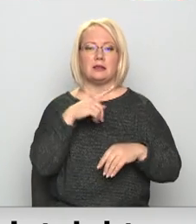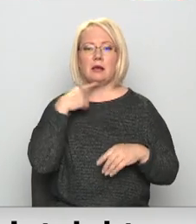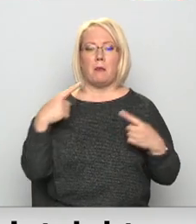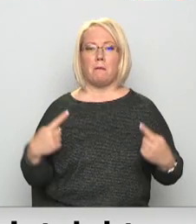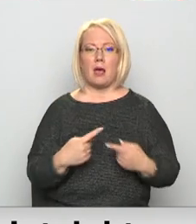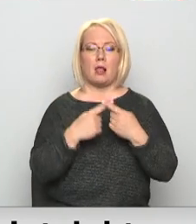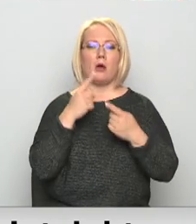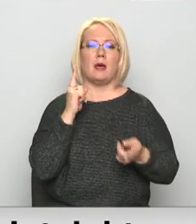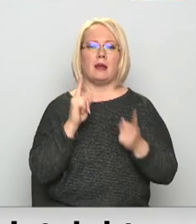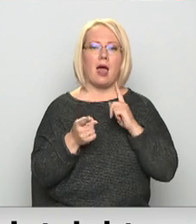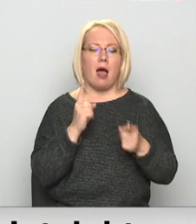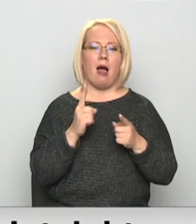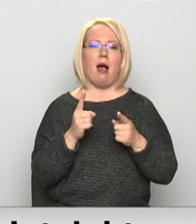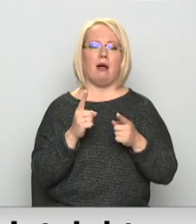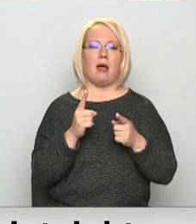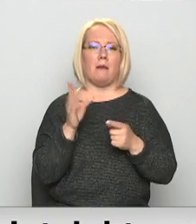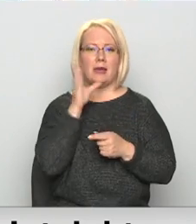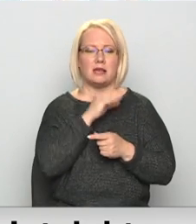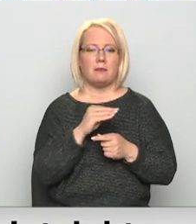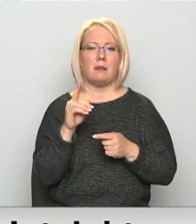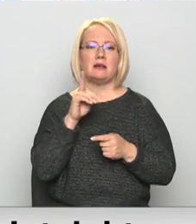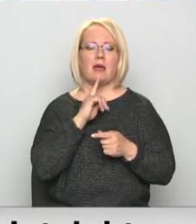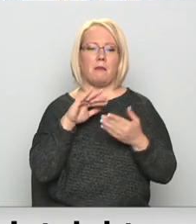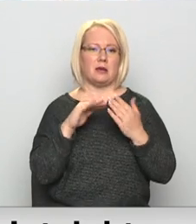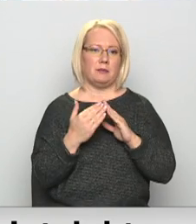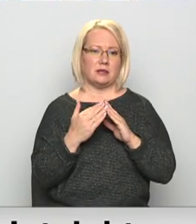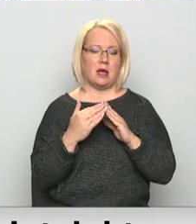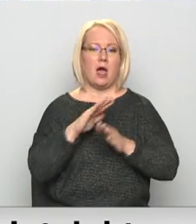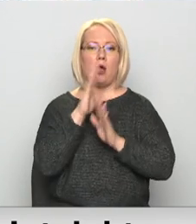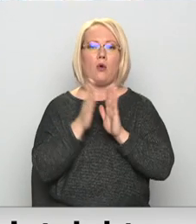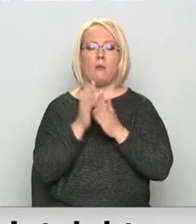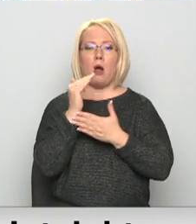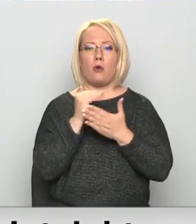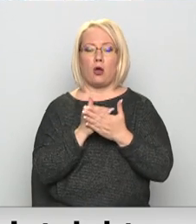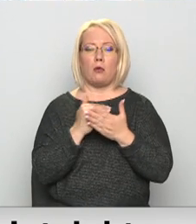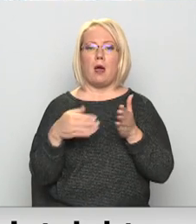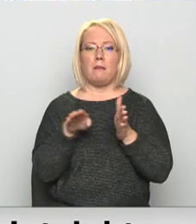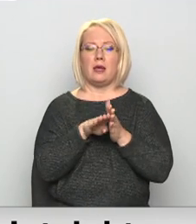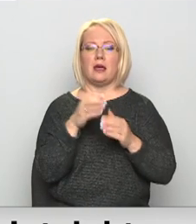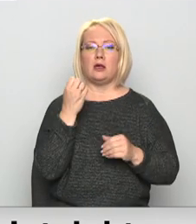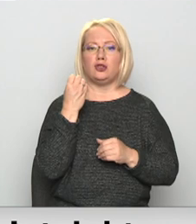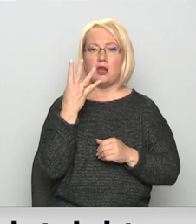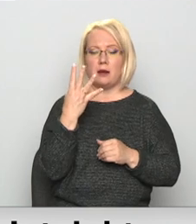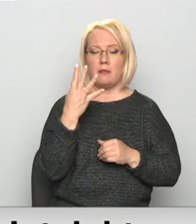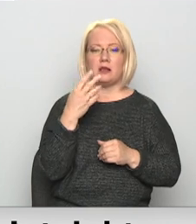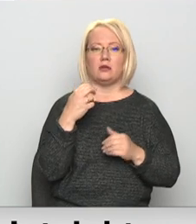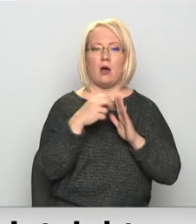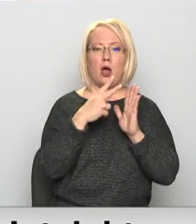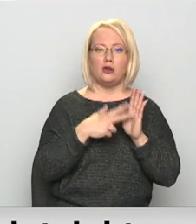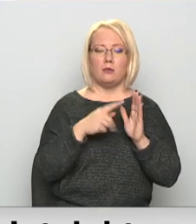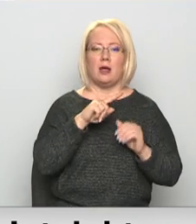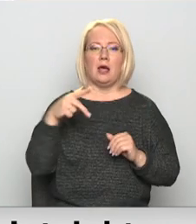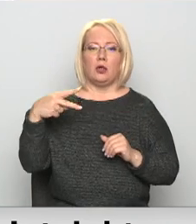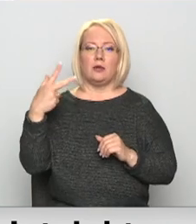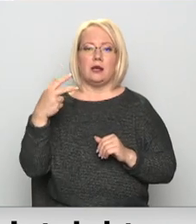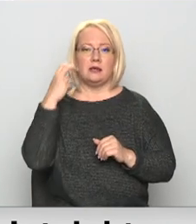kaut kādiem reālajiem izaicinājumiem, kas ir Liepājas pilsētā. Kopumā programmā piedalās 14 talentīgi 18 līdz 23 gadus veca Latvijas